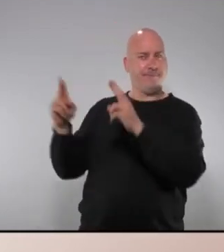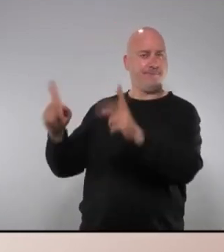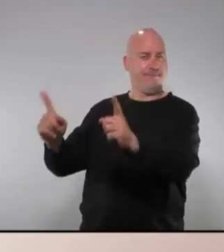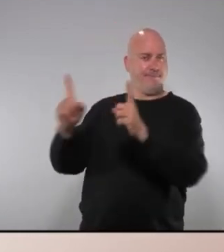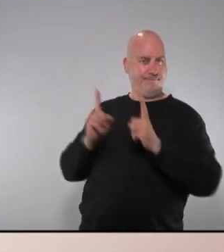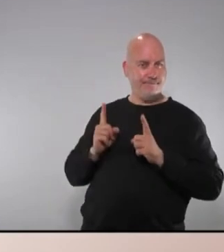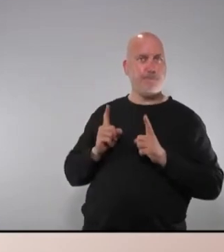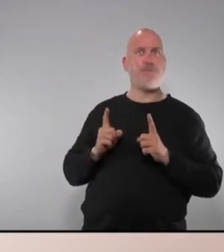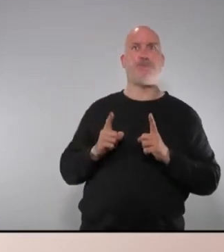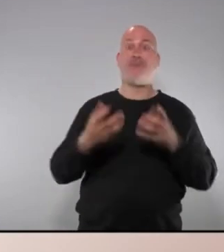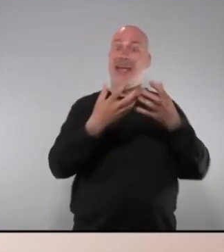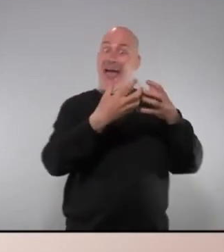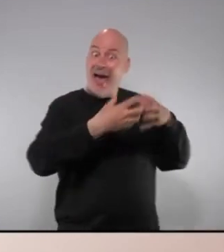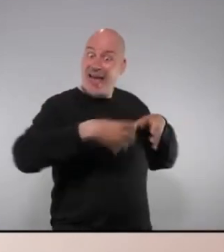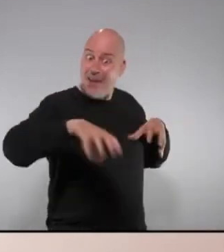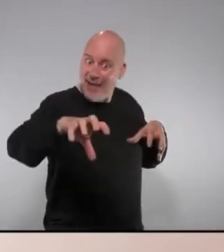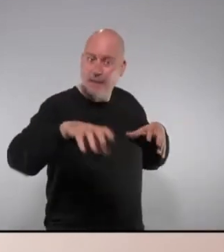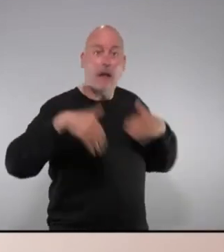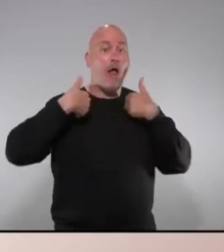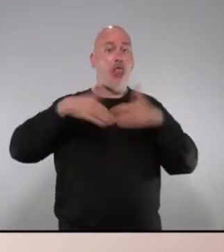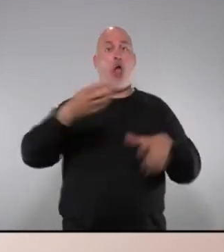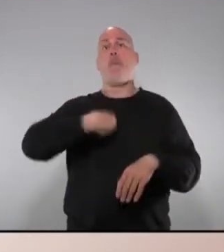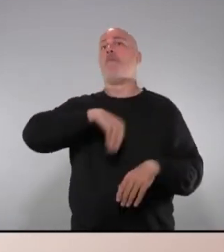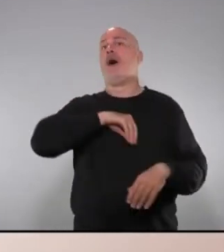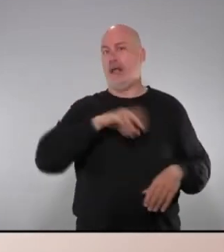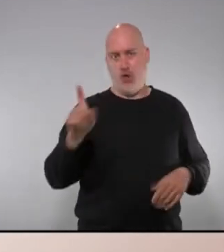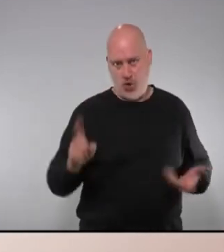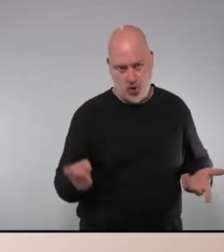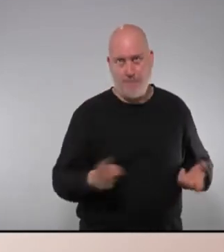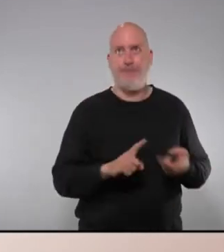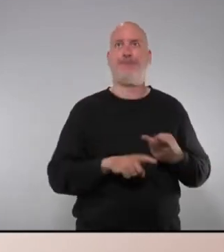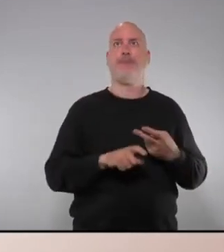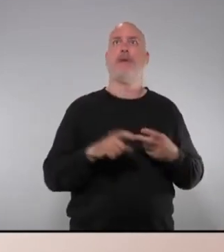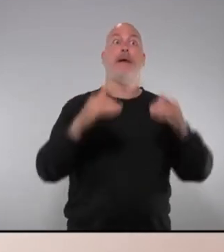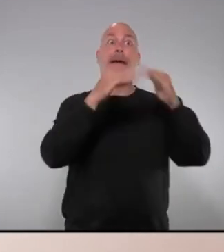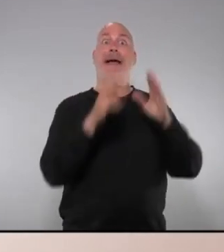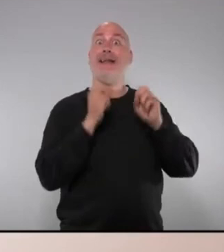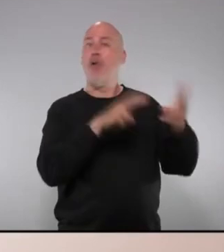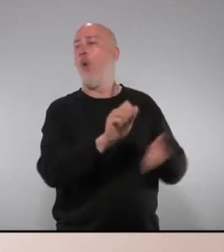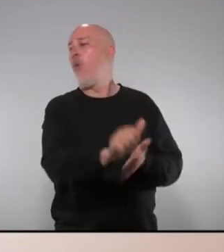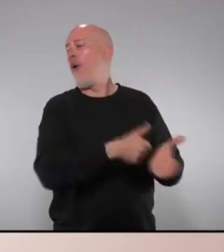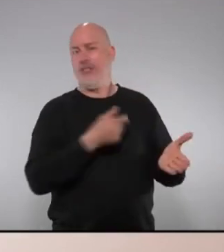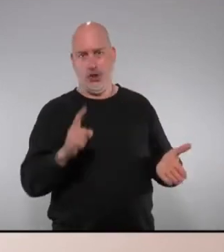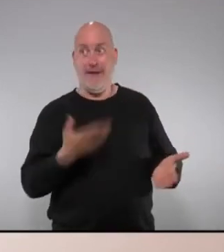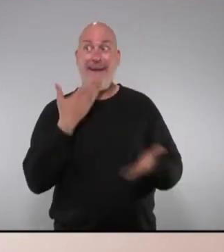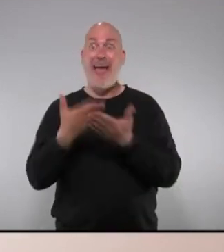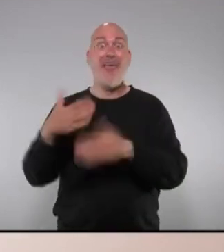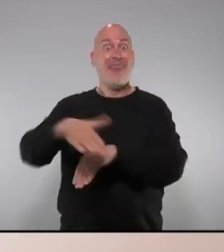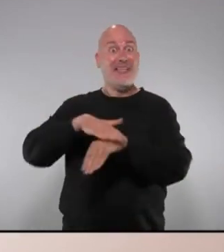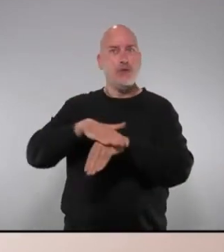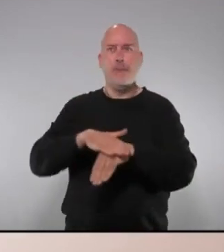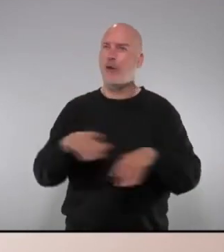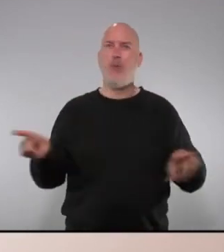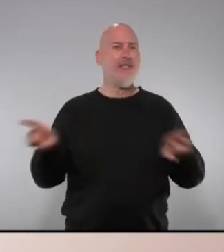aïllament no equival a deixar morir la gent sense anar a'hospital aïllament no equival a deixar els centres buits demanar disculpes no és exactament el